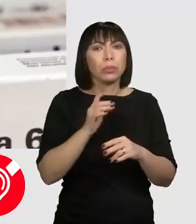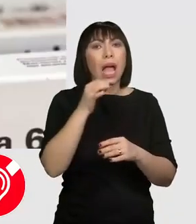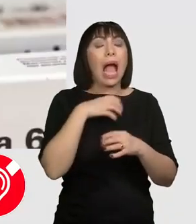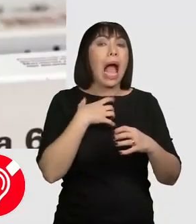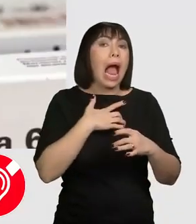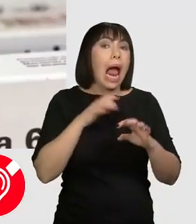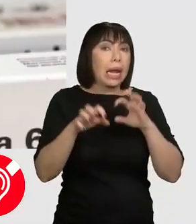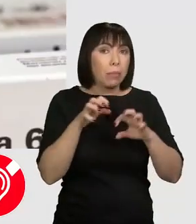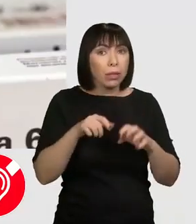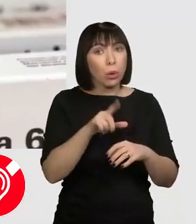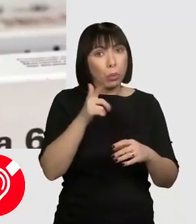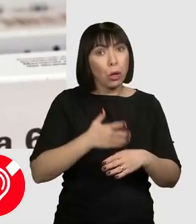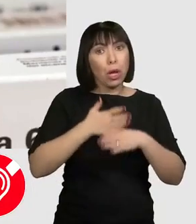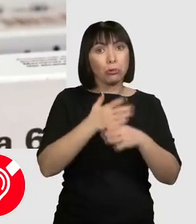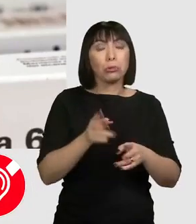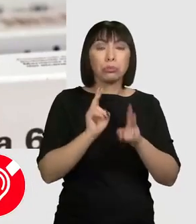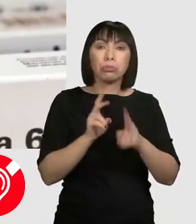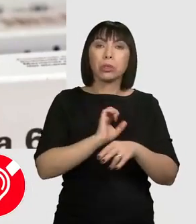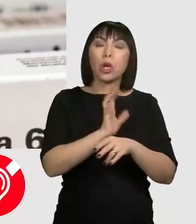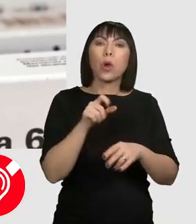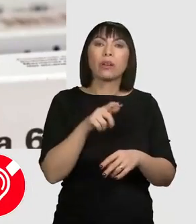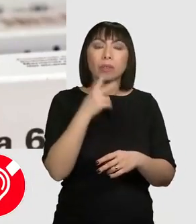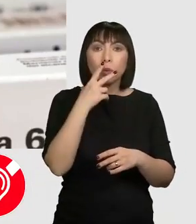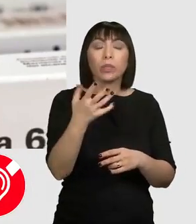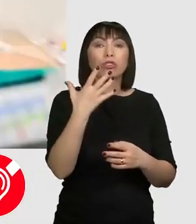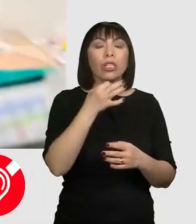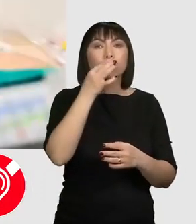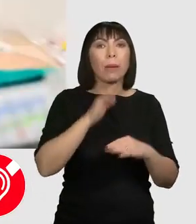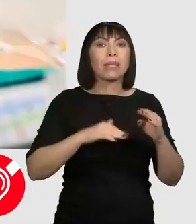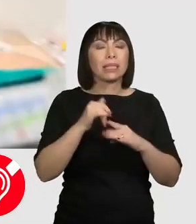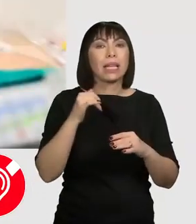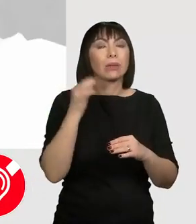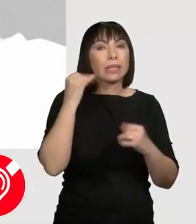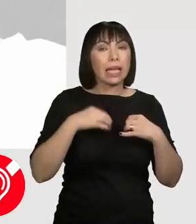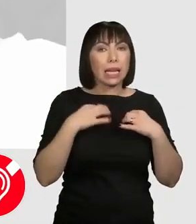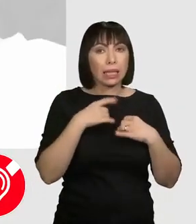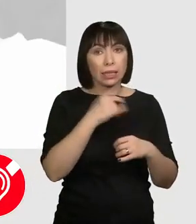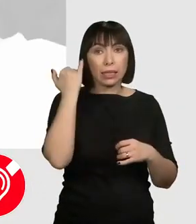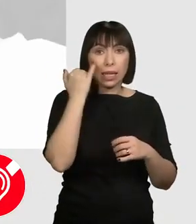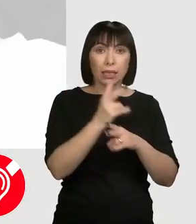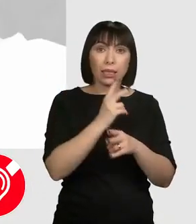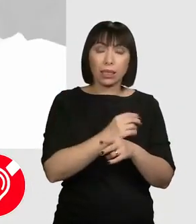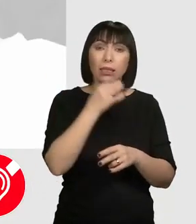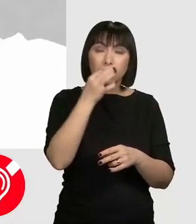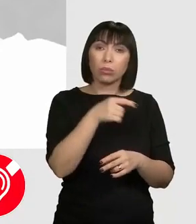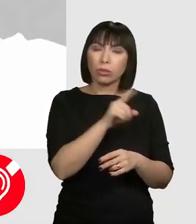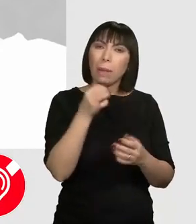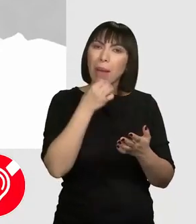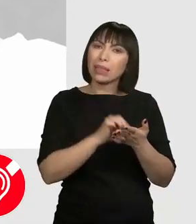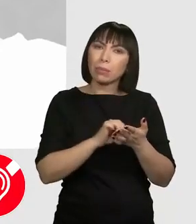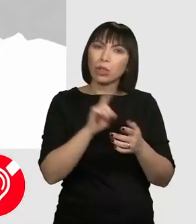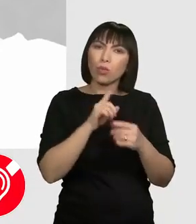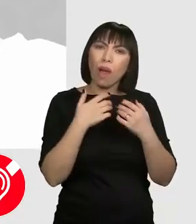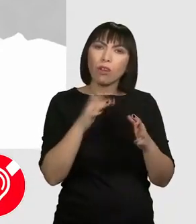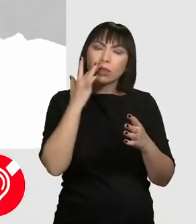că ar ajuta la tratarea coronavirusului. Însă uite ce spune Ministerul Sănătății. Secretarul de stat Andreea Moldovan te avertizează că medicamentul nu a